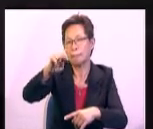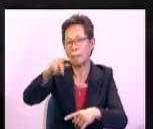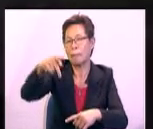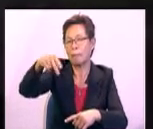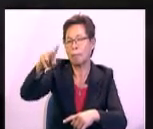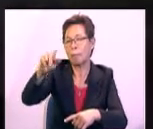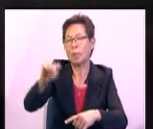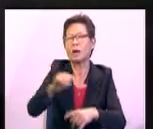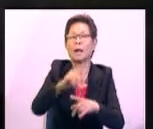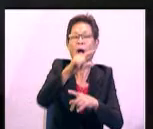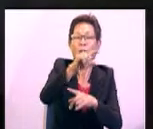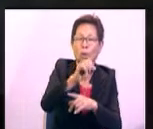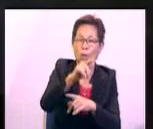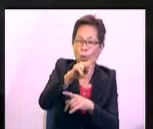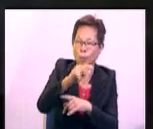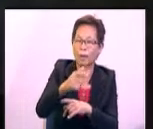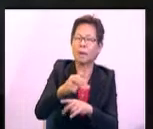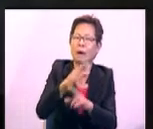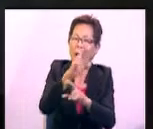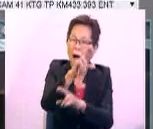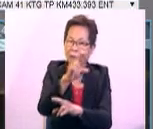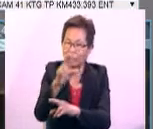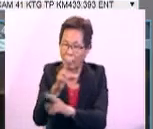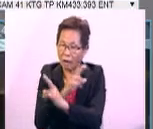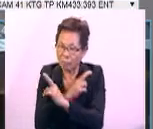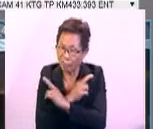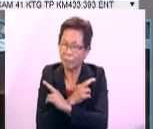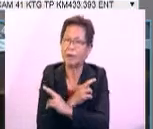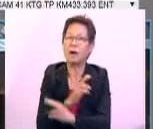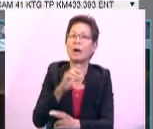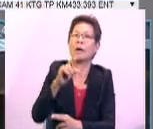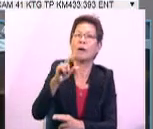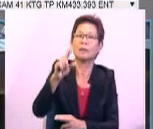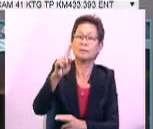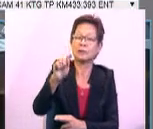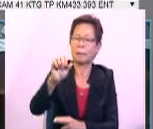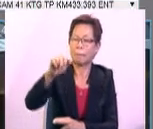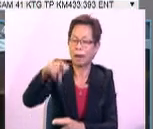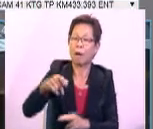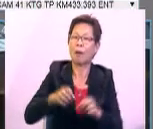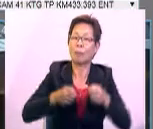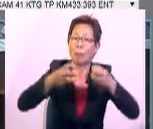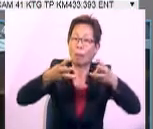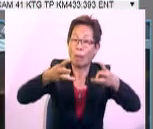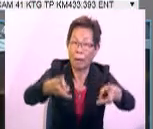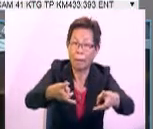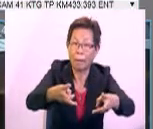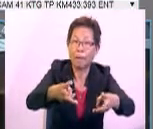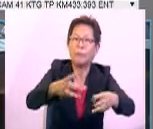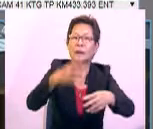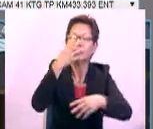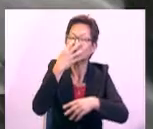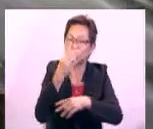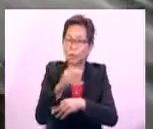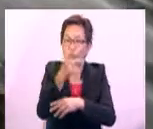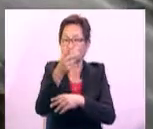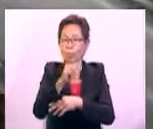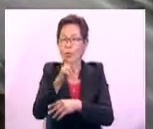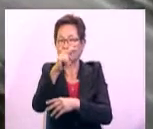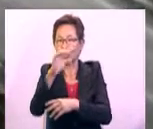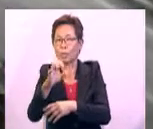Rehat Tapah. Berlain dengan tinjauan di bahagian selatan tanah air, di lebuh raya Plus I2 sekitar Seremban, kilometer